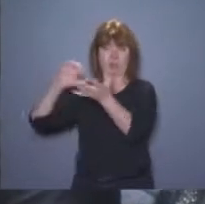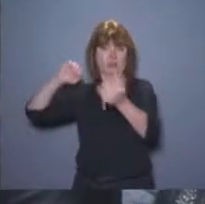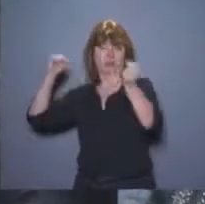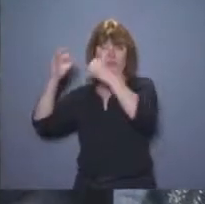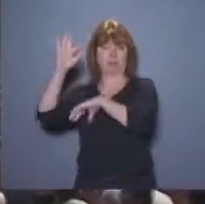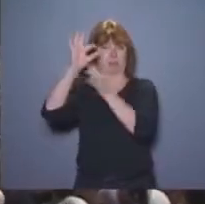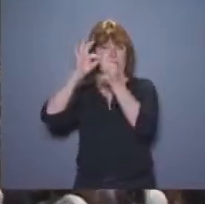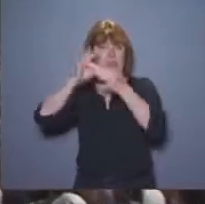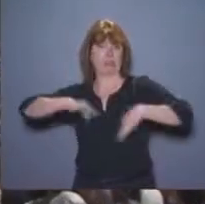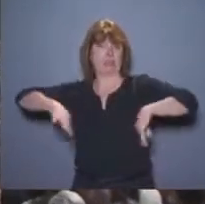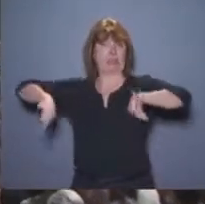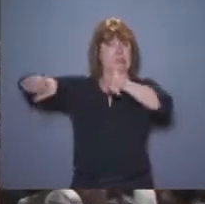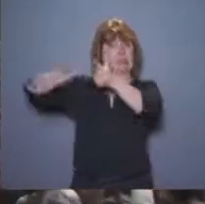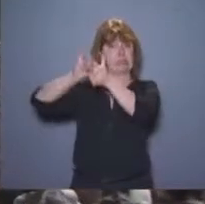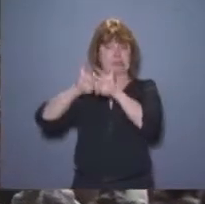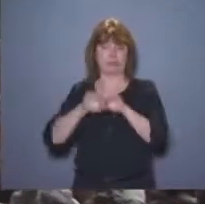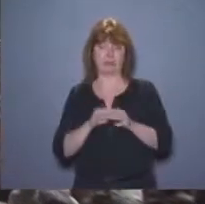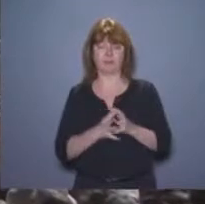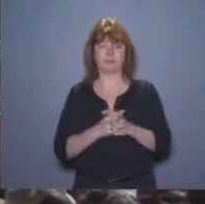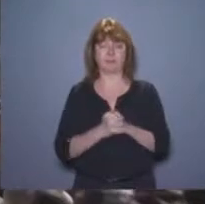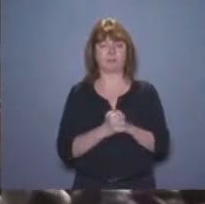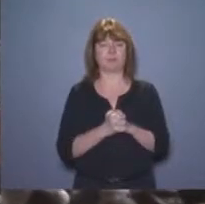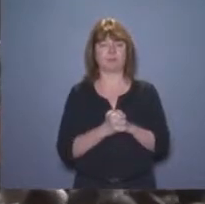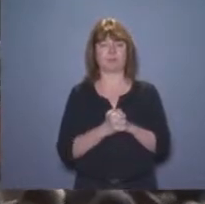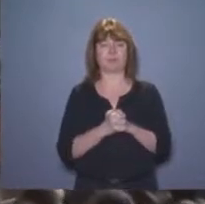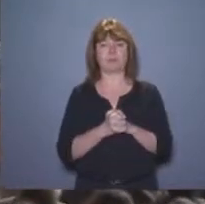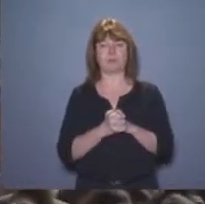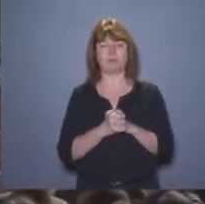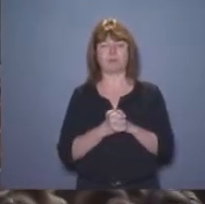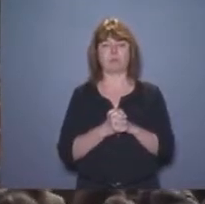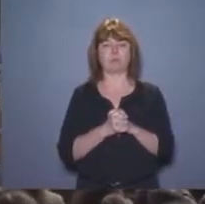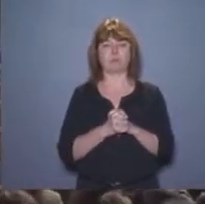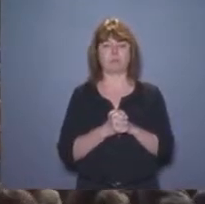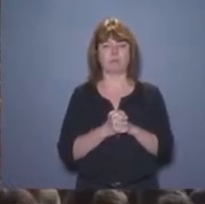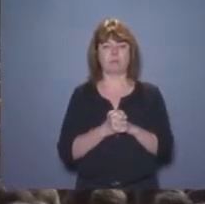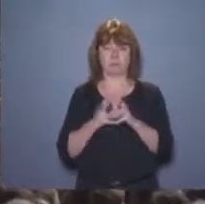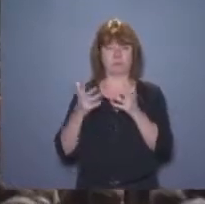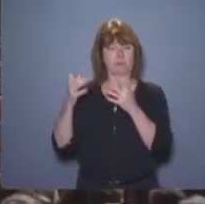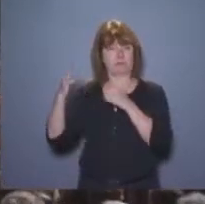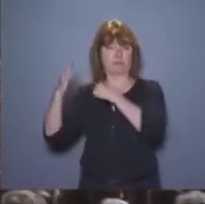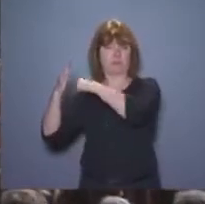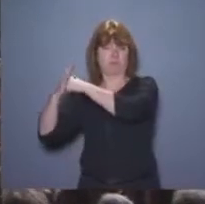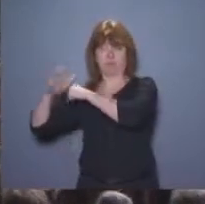L'extrême droite qui transforme ce pays